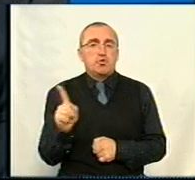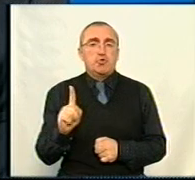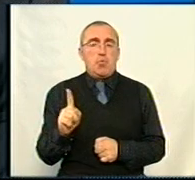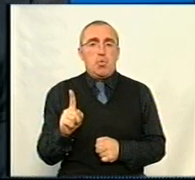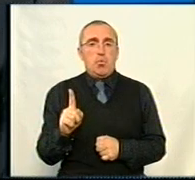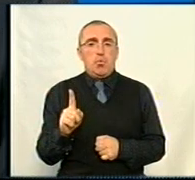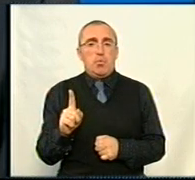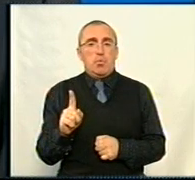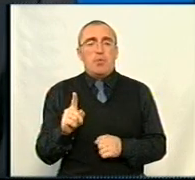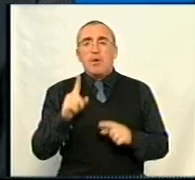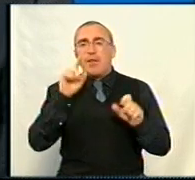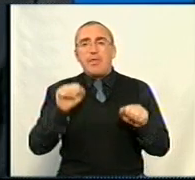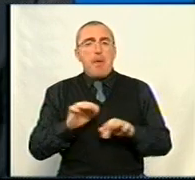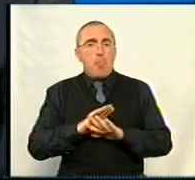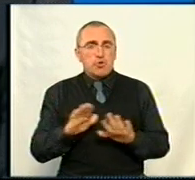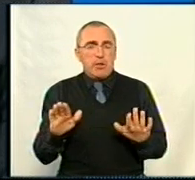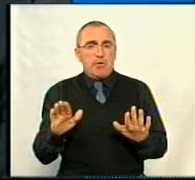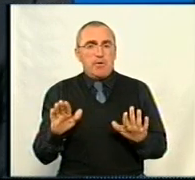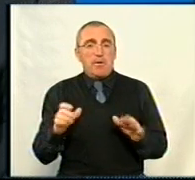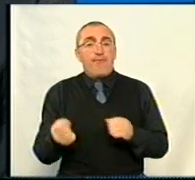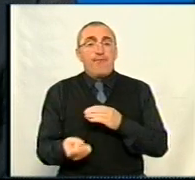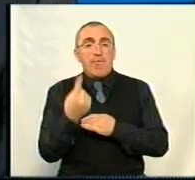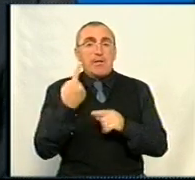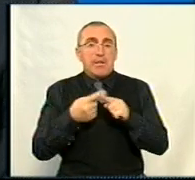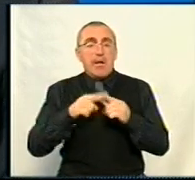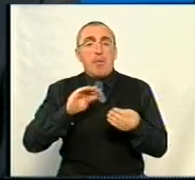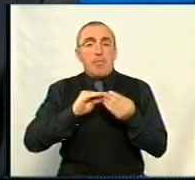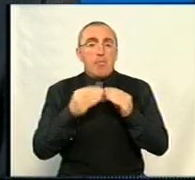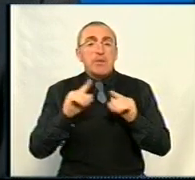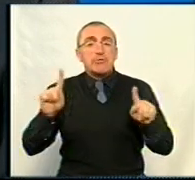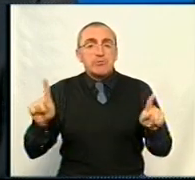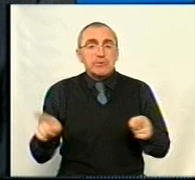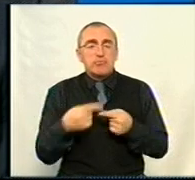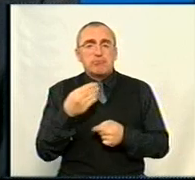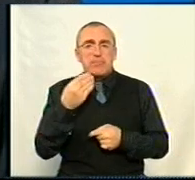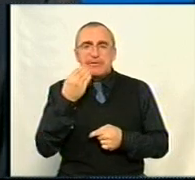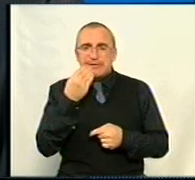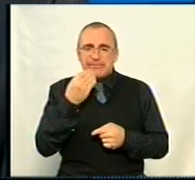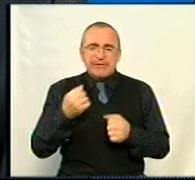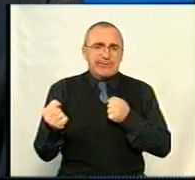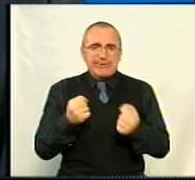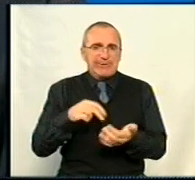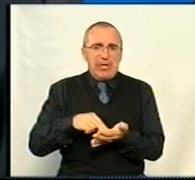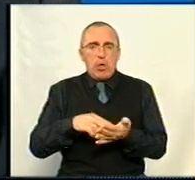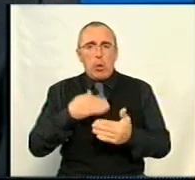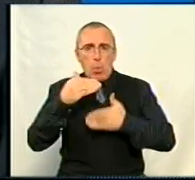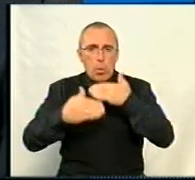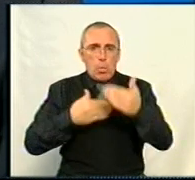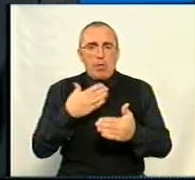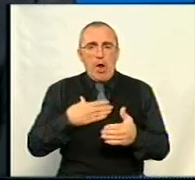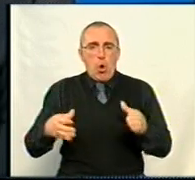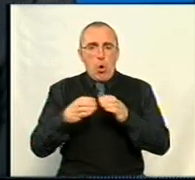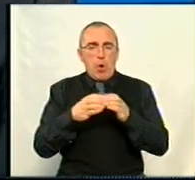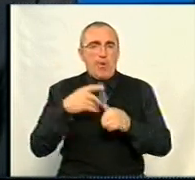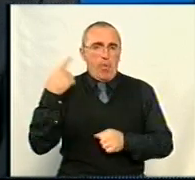унеможливості виникнення таких проблем або створить стійкий рух всередині нашої громади,